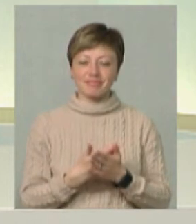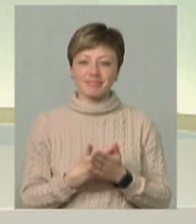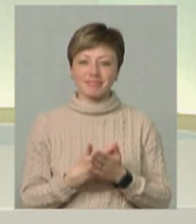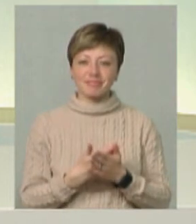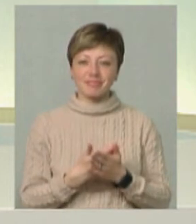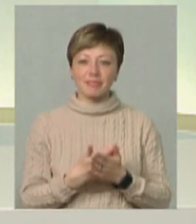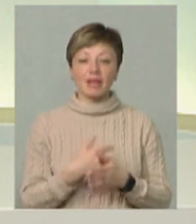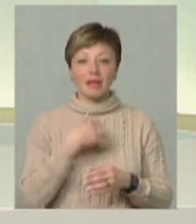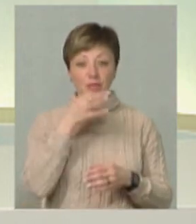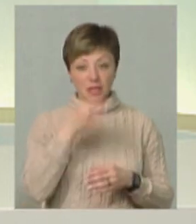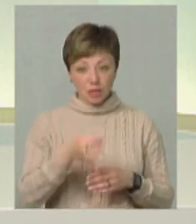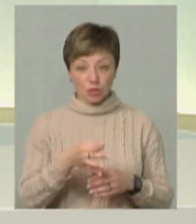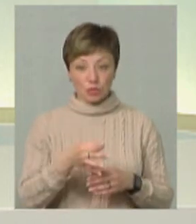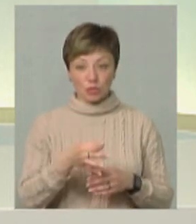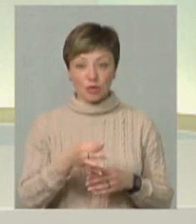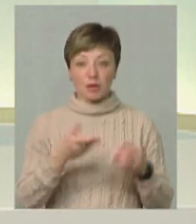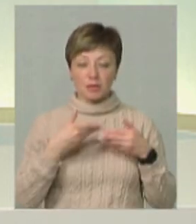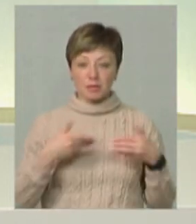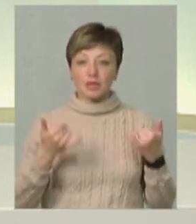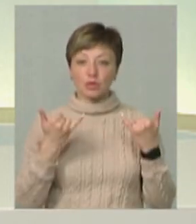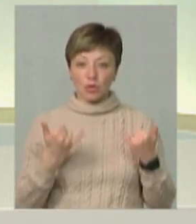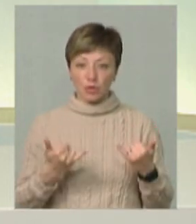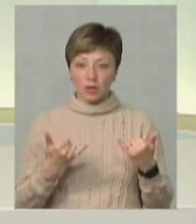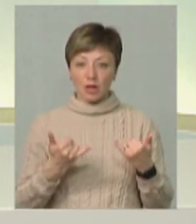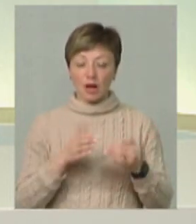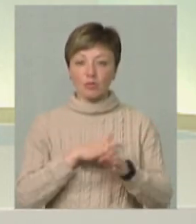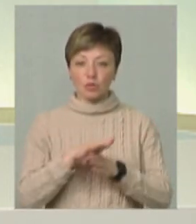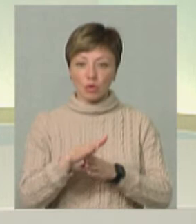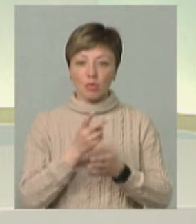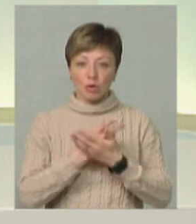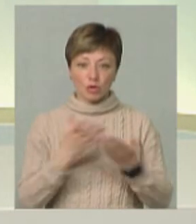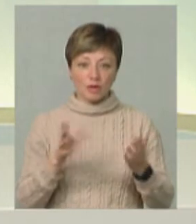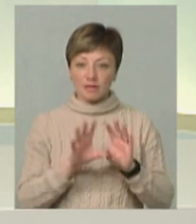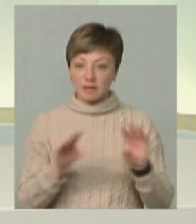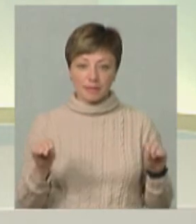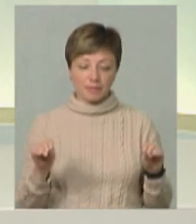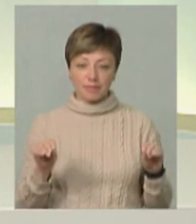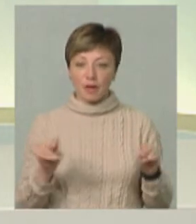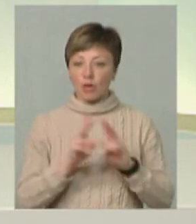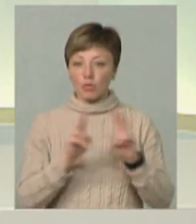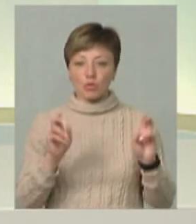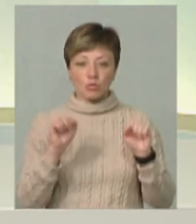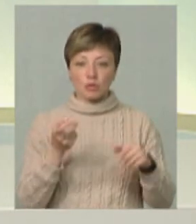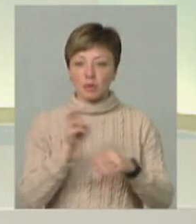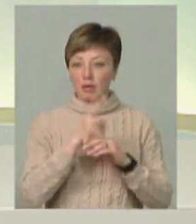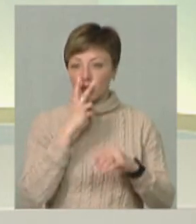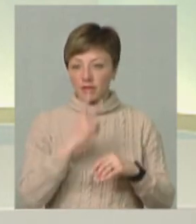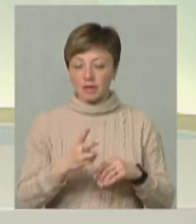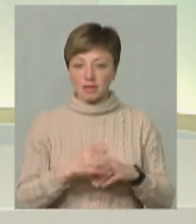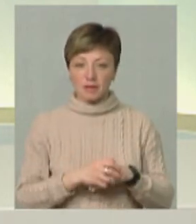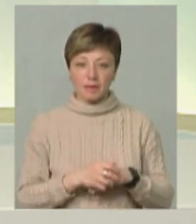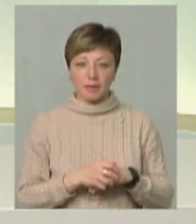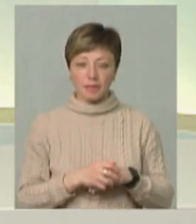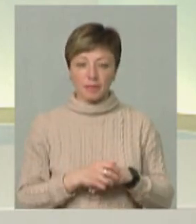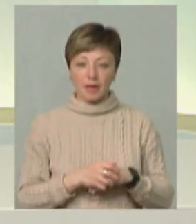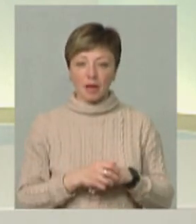вони і працюють. То я вам скажу, ми сьогодні абсолютно є прозорі. Все, хто може прийти подивитись і